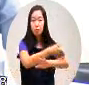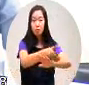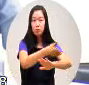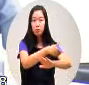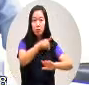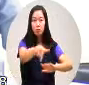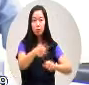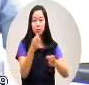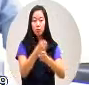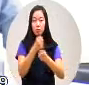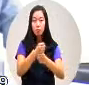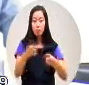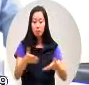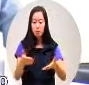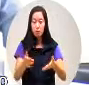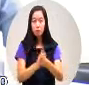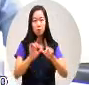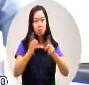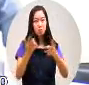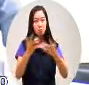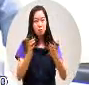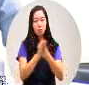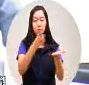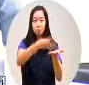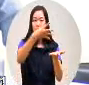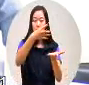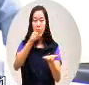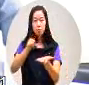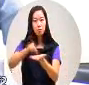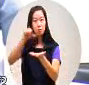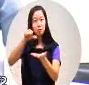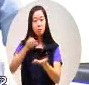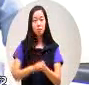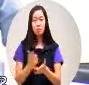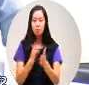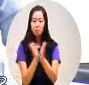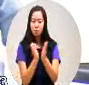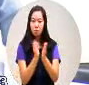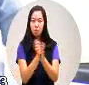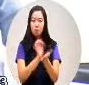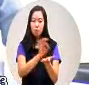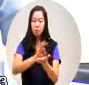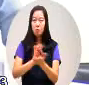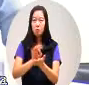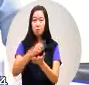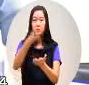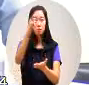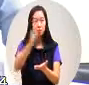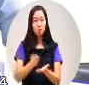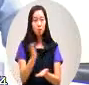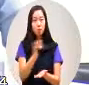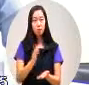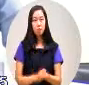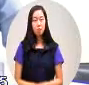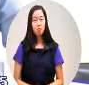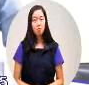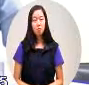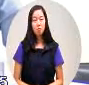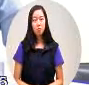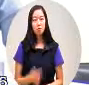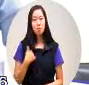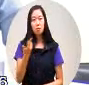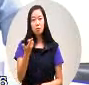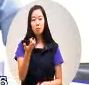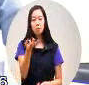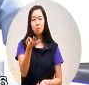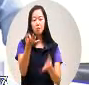疏工程大概做了四次到五次将近一亿所以浪费